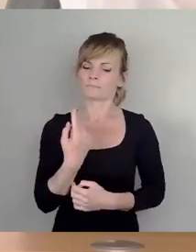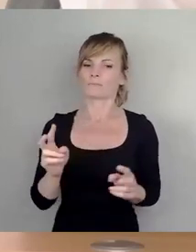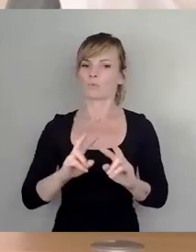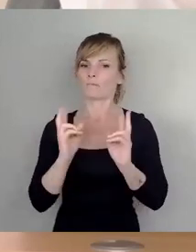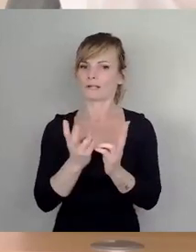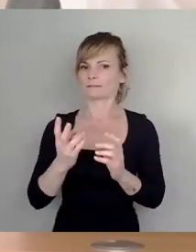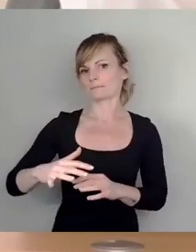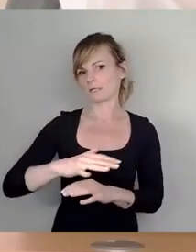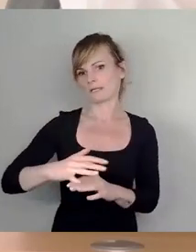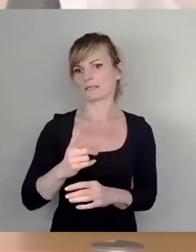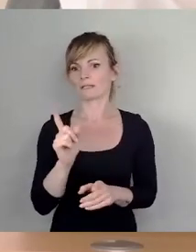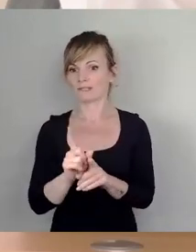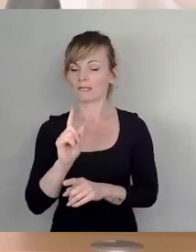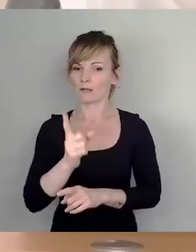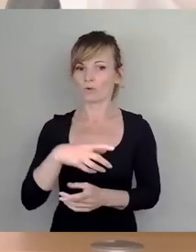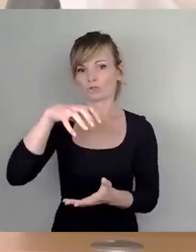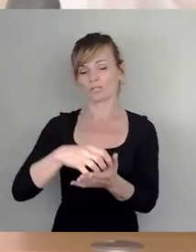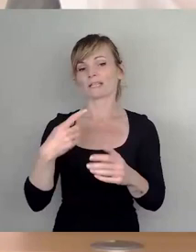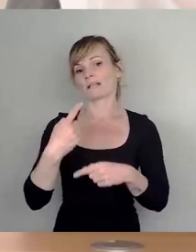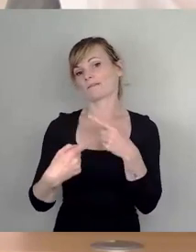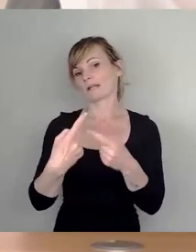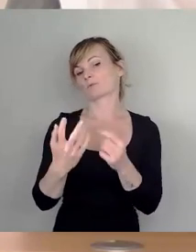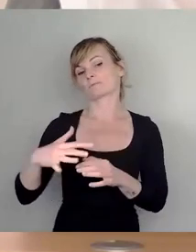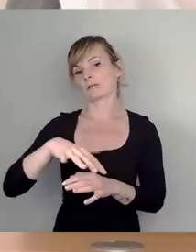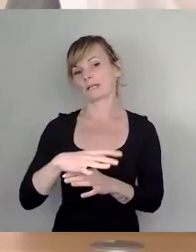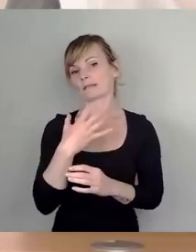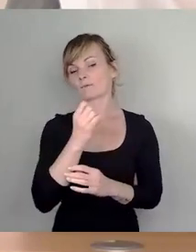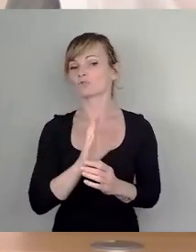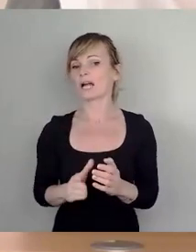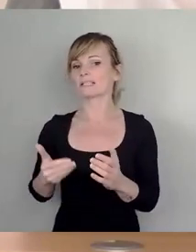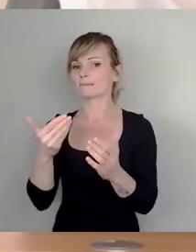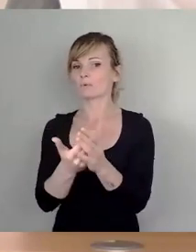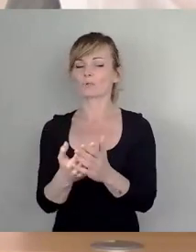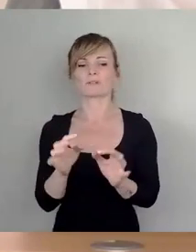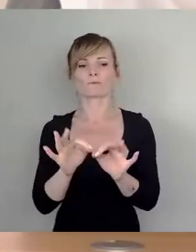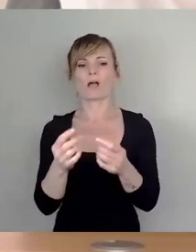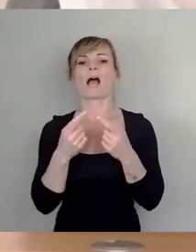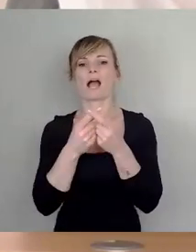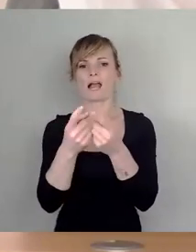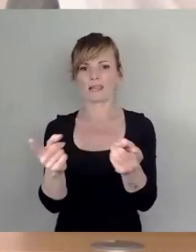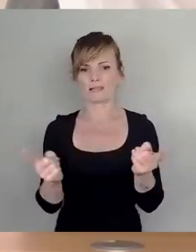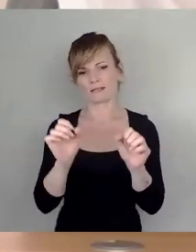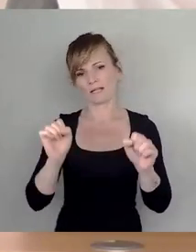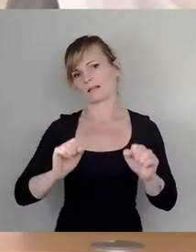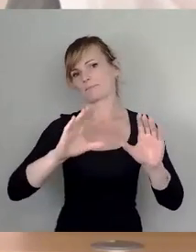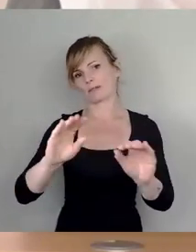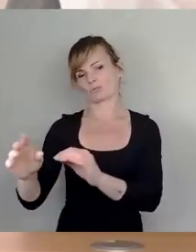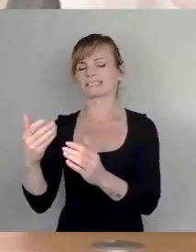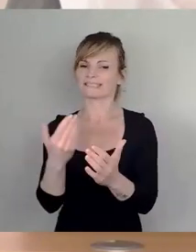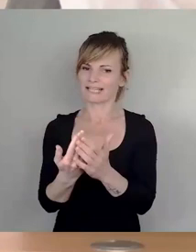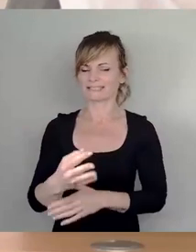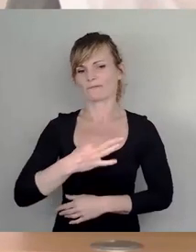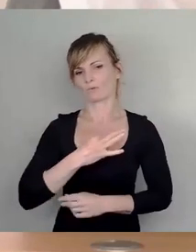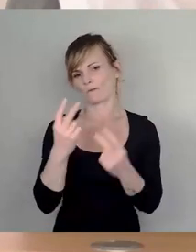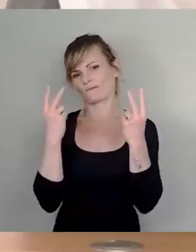Stadtentwicklungsbereich, Grünflächen und Angebote machen, die alle nutzen können. Das ist uns sehr, sehr wichtig. Und gerade das, was Sie